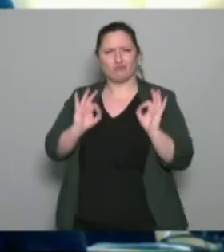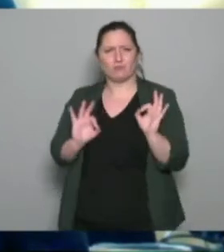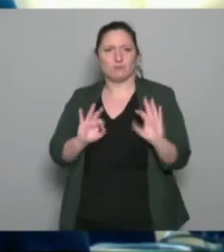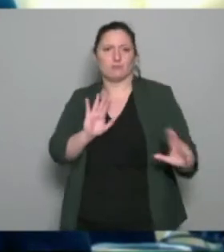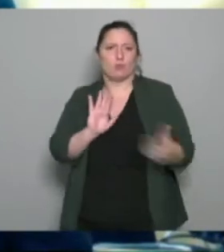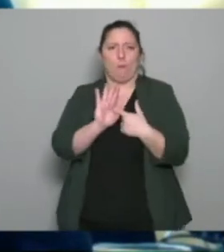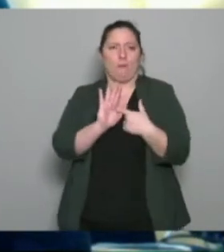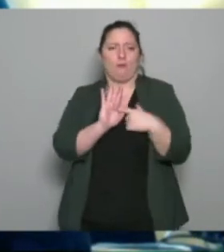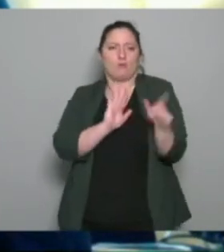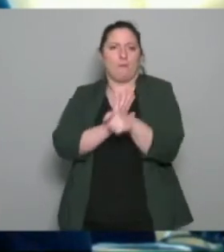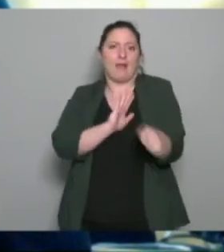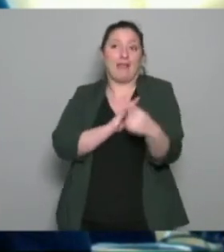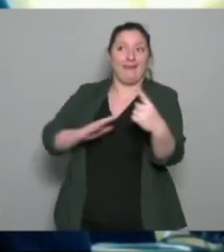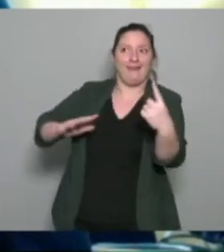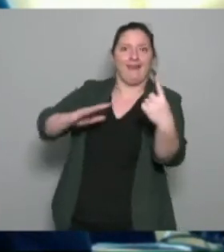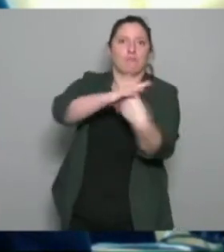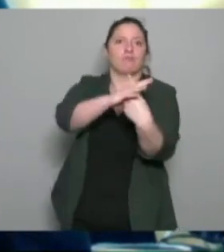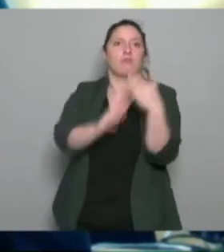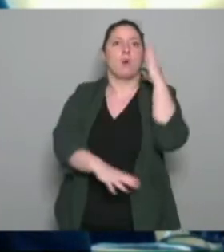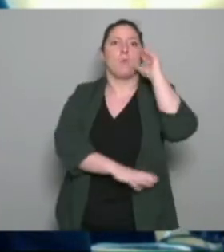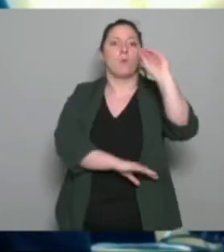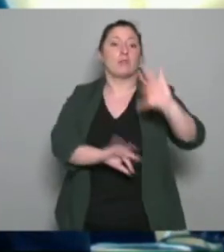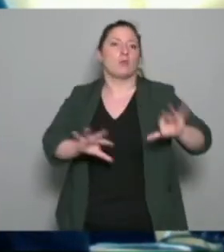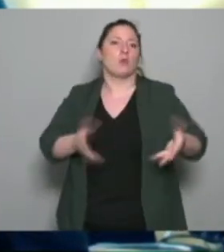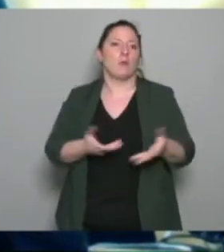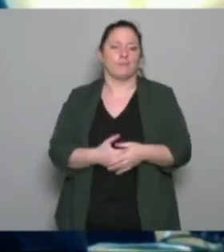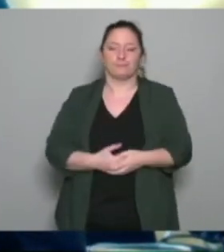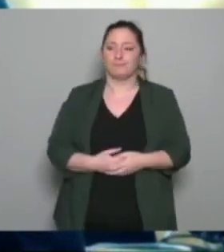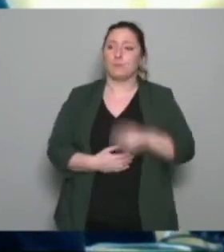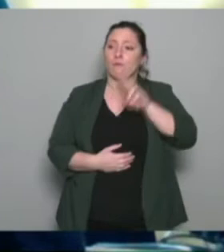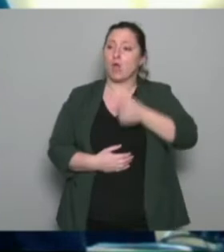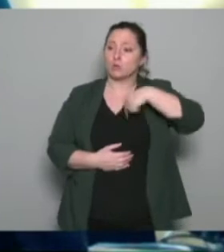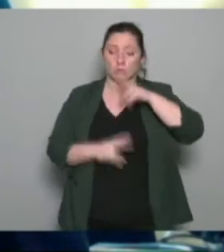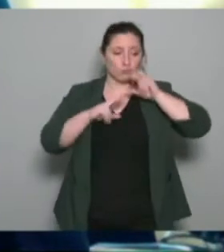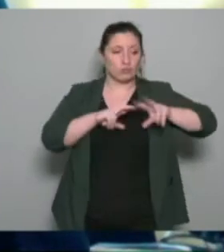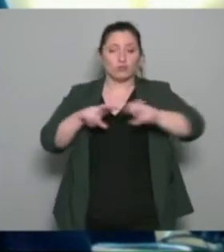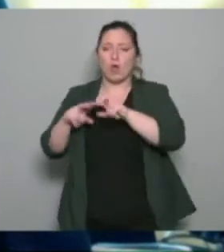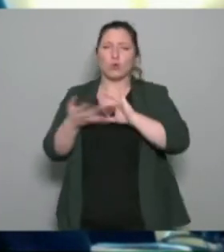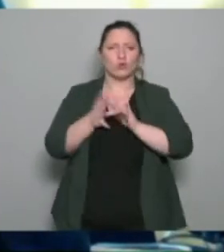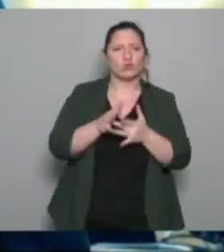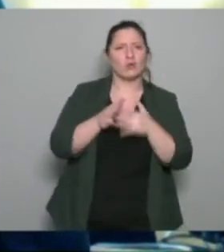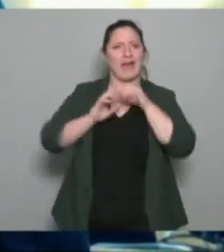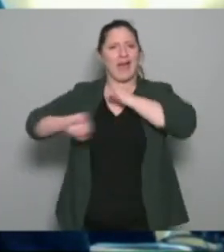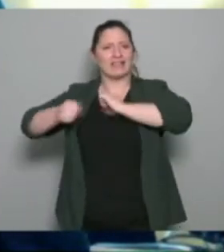effectivement dans ce qu'on recherchait alors toutes les activités se déroulent à chaque fois avec un soignant